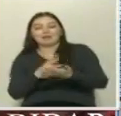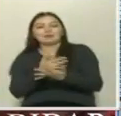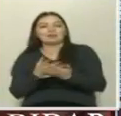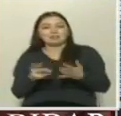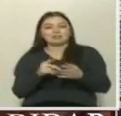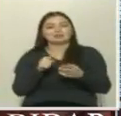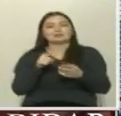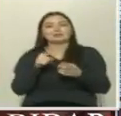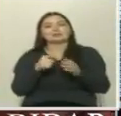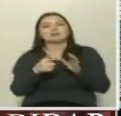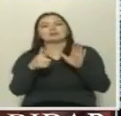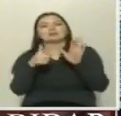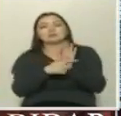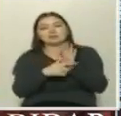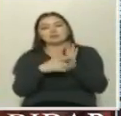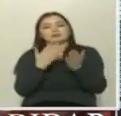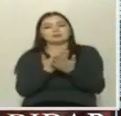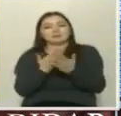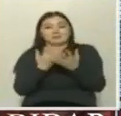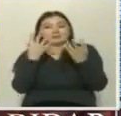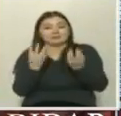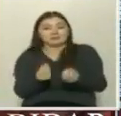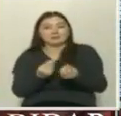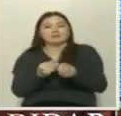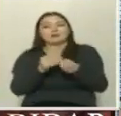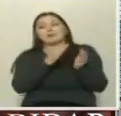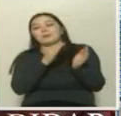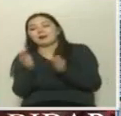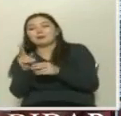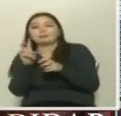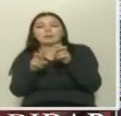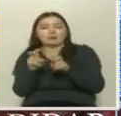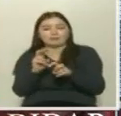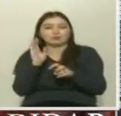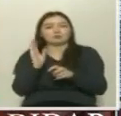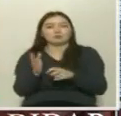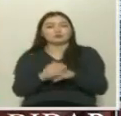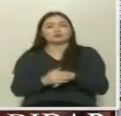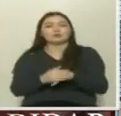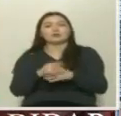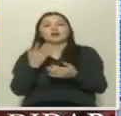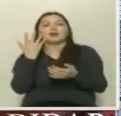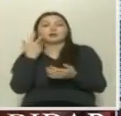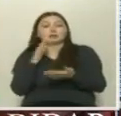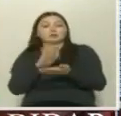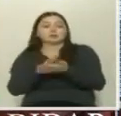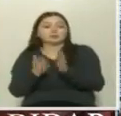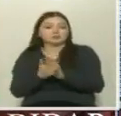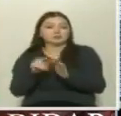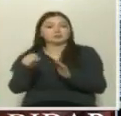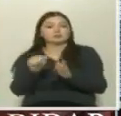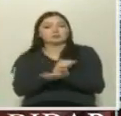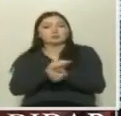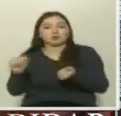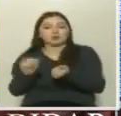рабочих дней проверит документы на соответствие правилам. После завершения работ по рассмотрению документов управление направляет